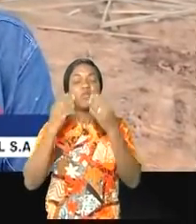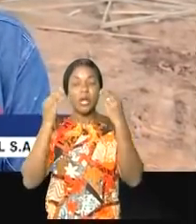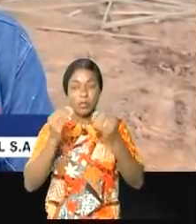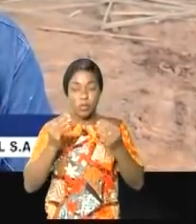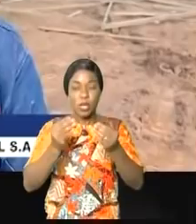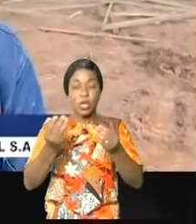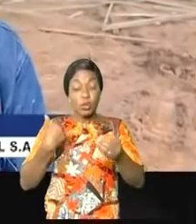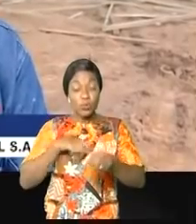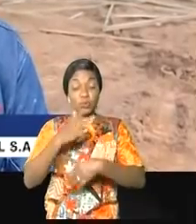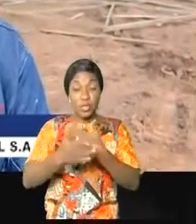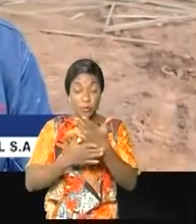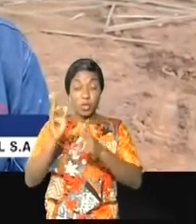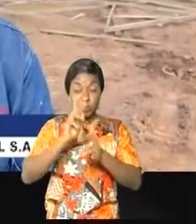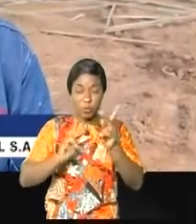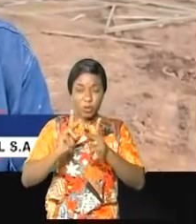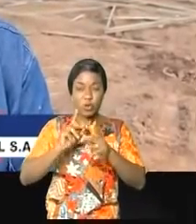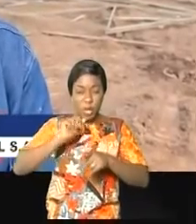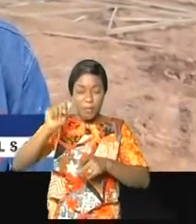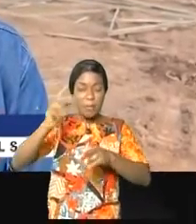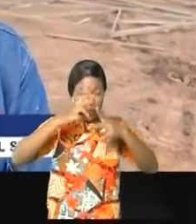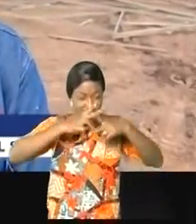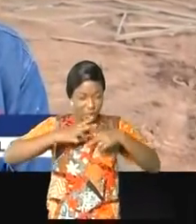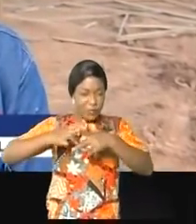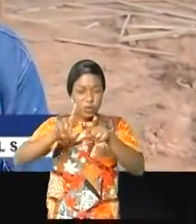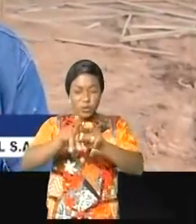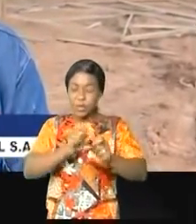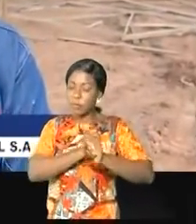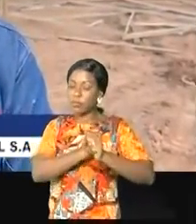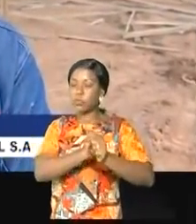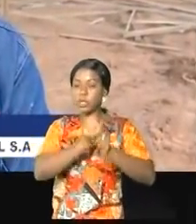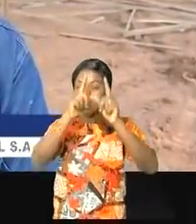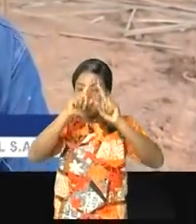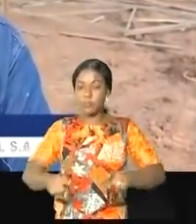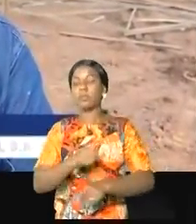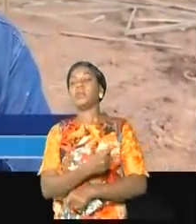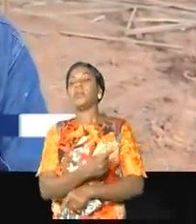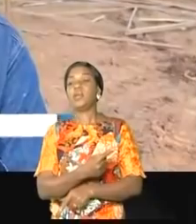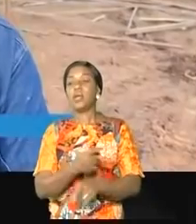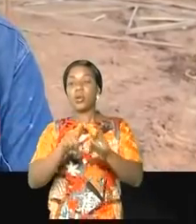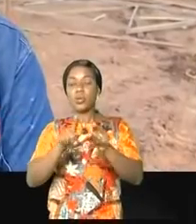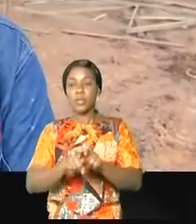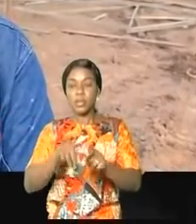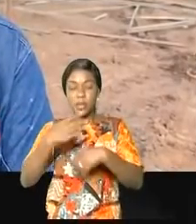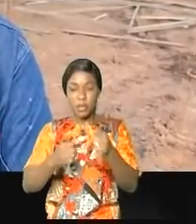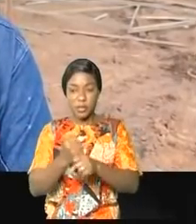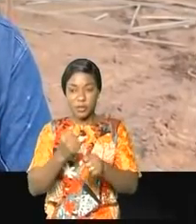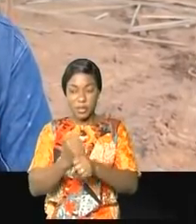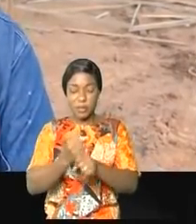centinaire des équipements de la Snell, afin de permettre à cette dernière de les servir convenablement et dans de bonnes conditions.